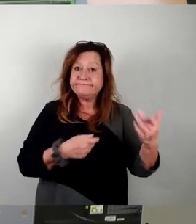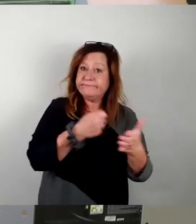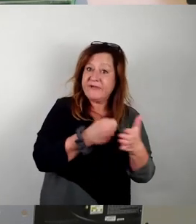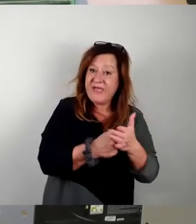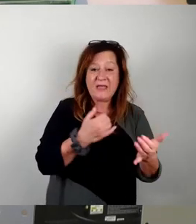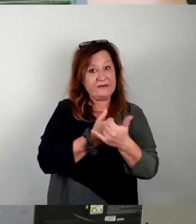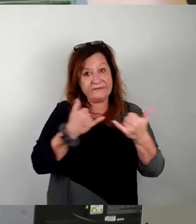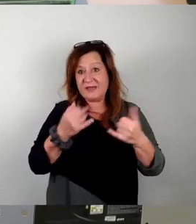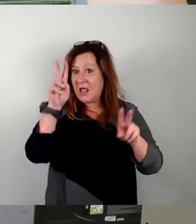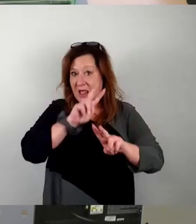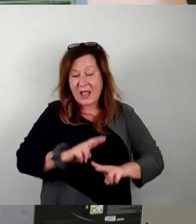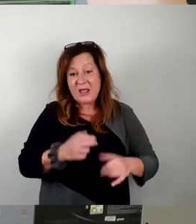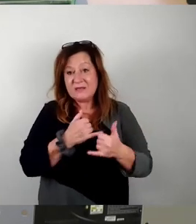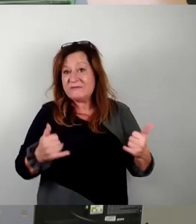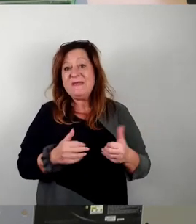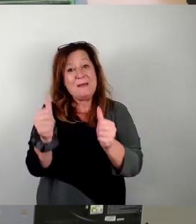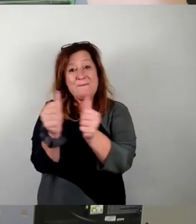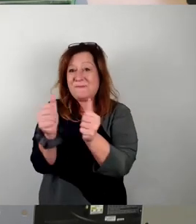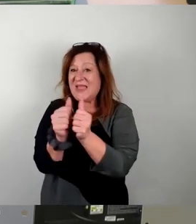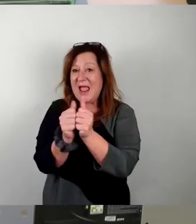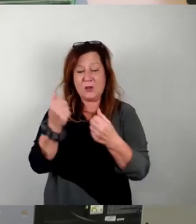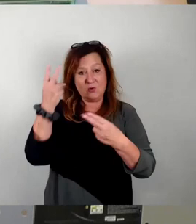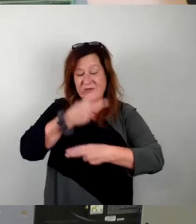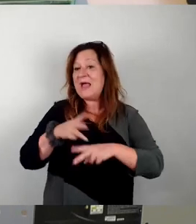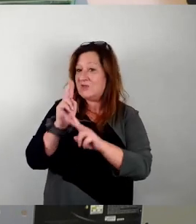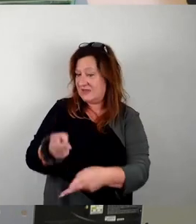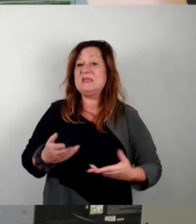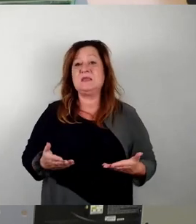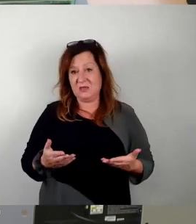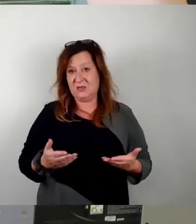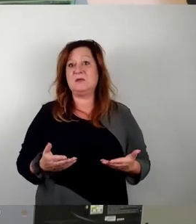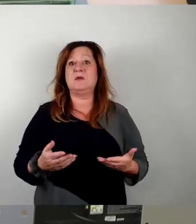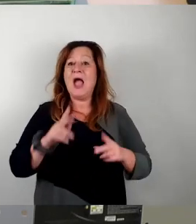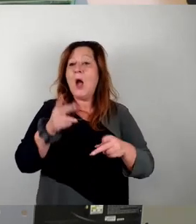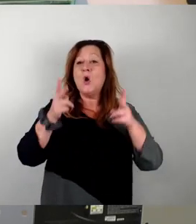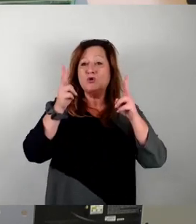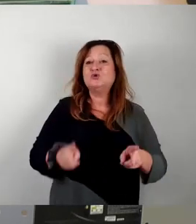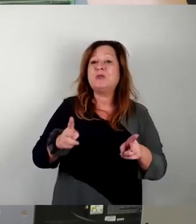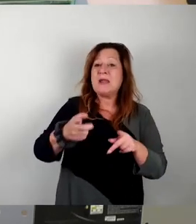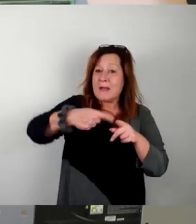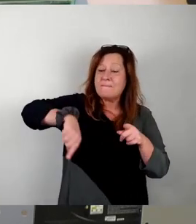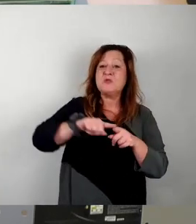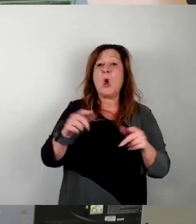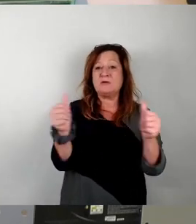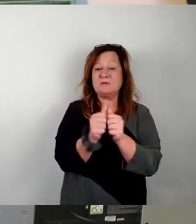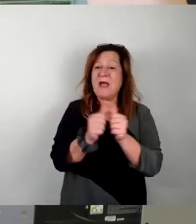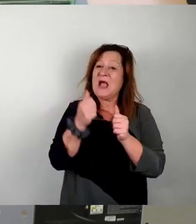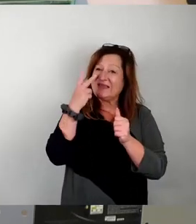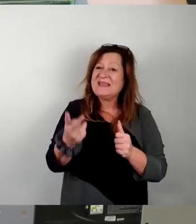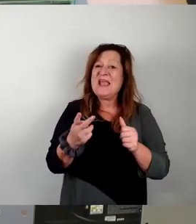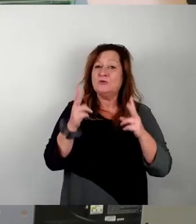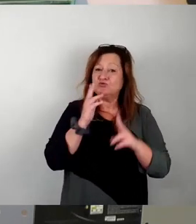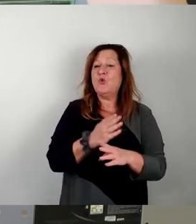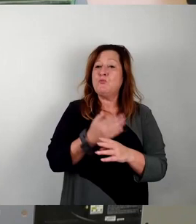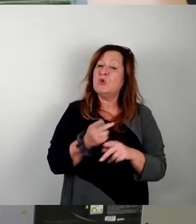der Beteiligung finden wir es richtig, dass man das tatsächlich noch einmal vorlegt, auch in den Stadtbezirksbehörden bespricht. Denn wir sehen schon die Betroffenheiten vor Ort.